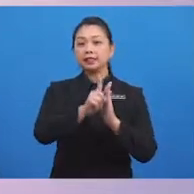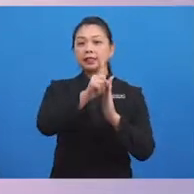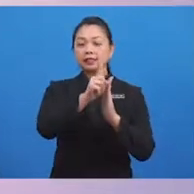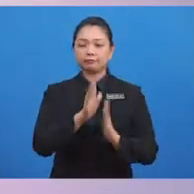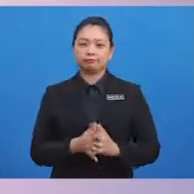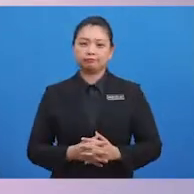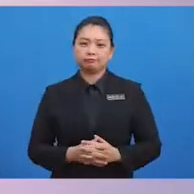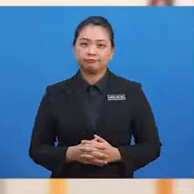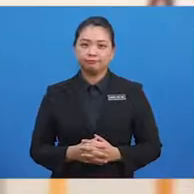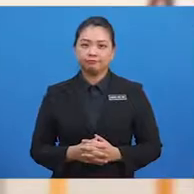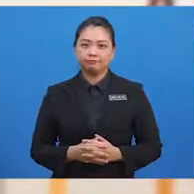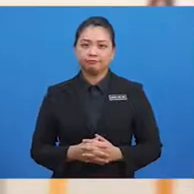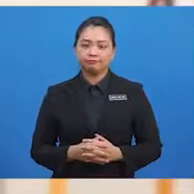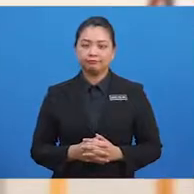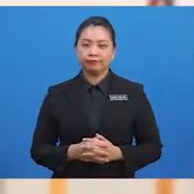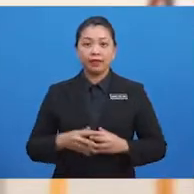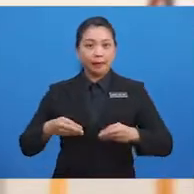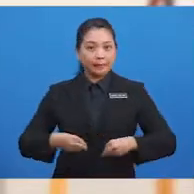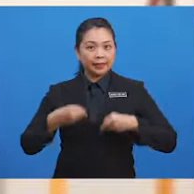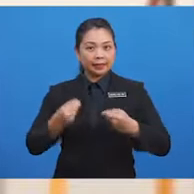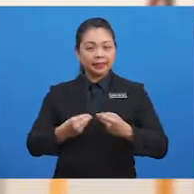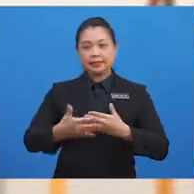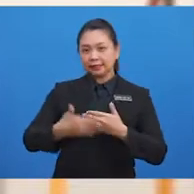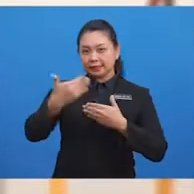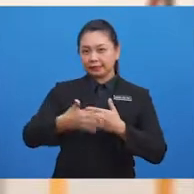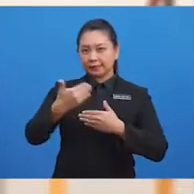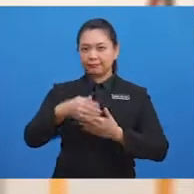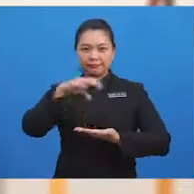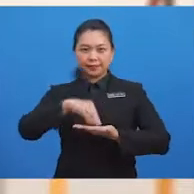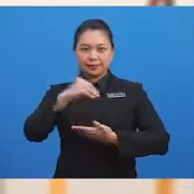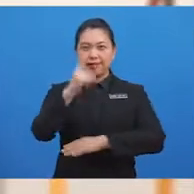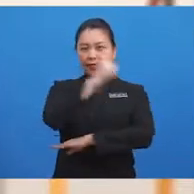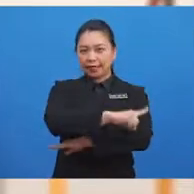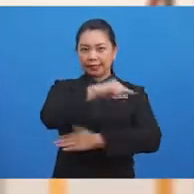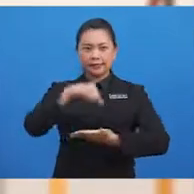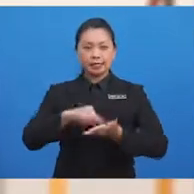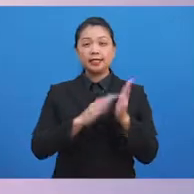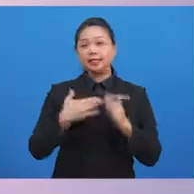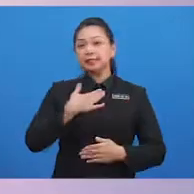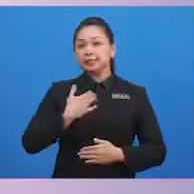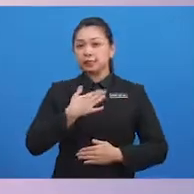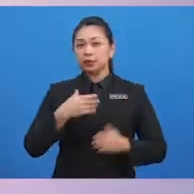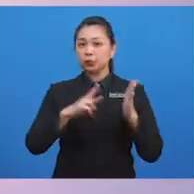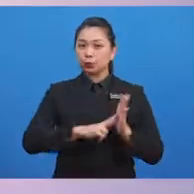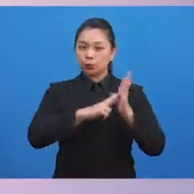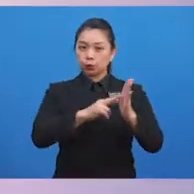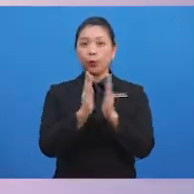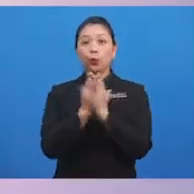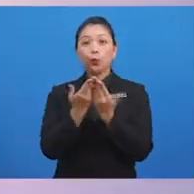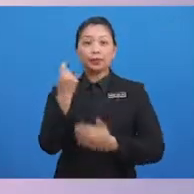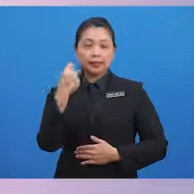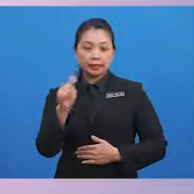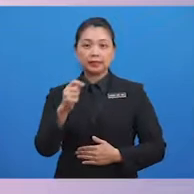Murid-murid, bagi memudahkan pelajaran hari ini, sila rujuk Buku Teks